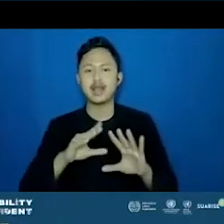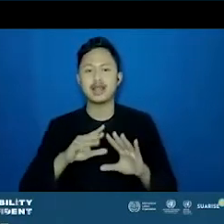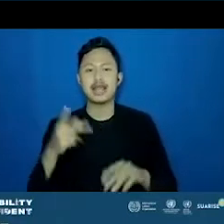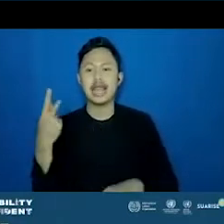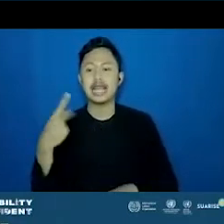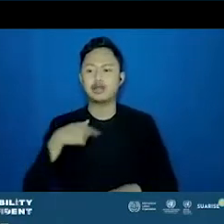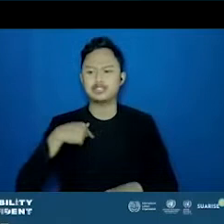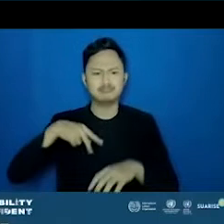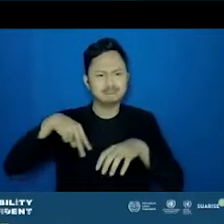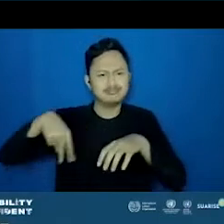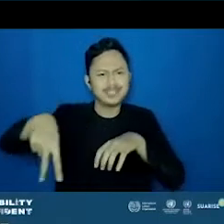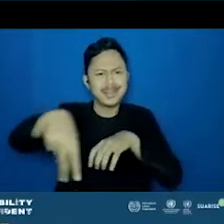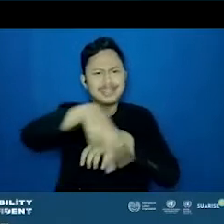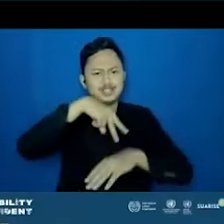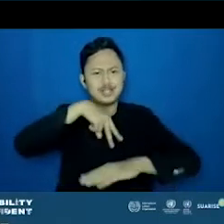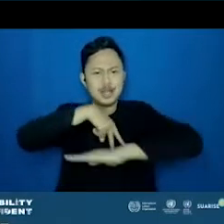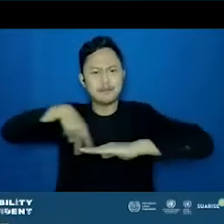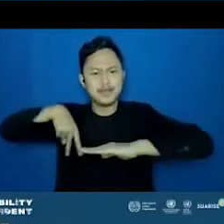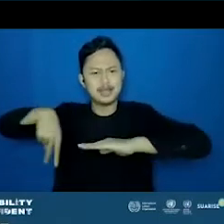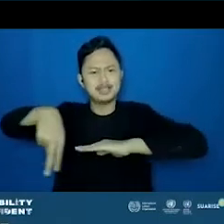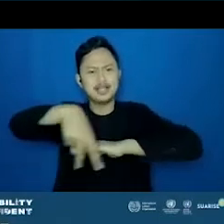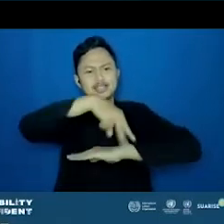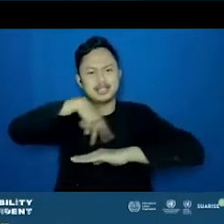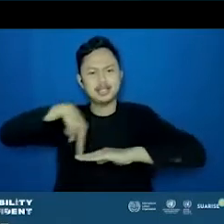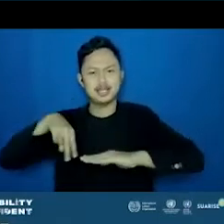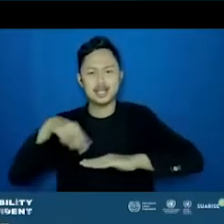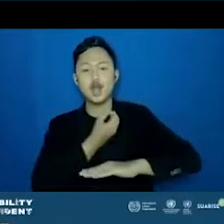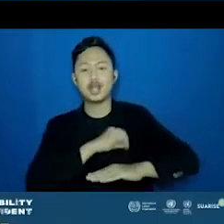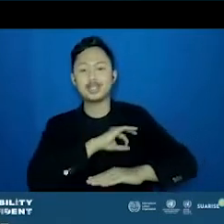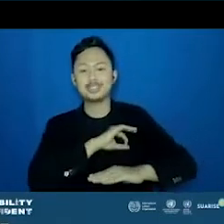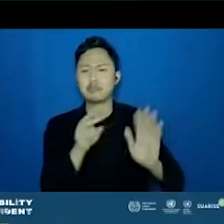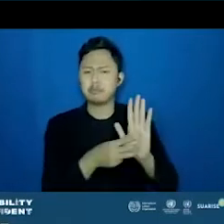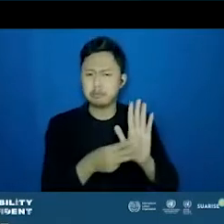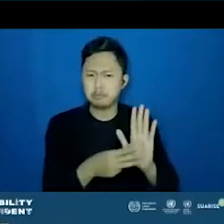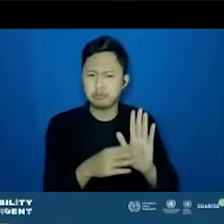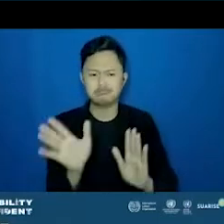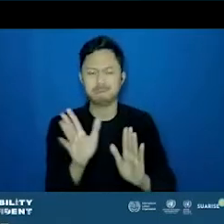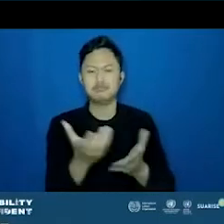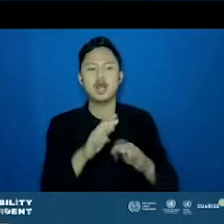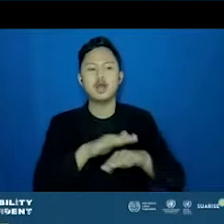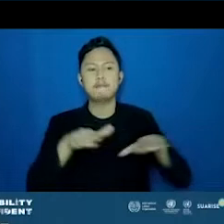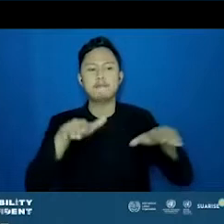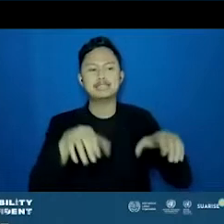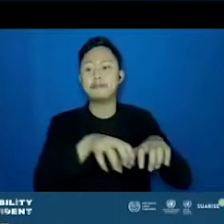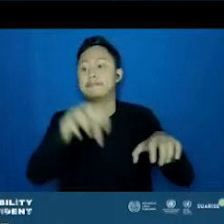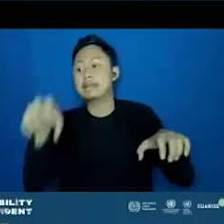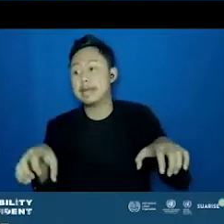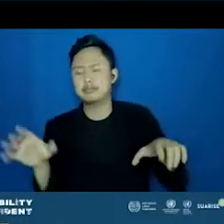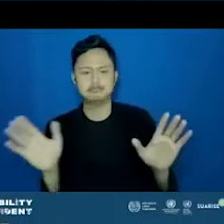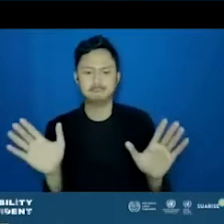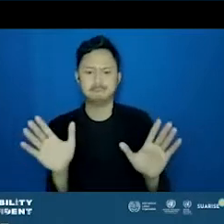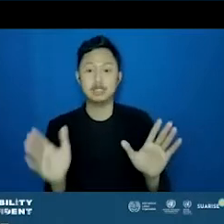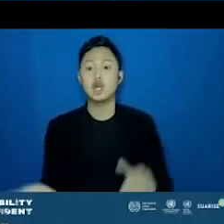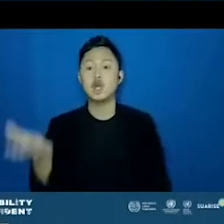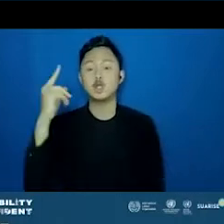berkeliling dari meja ke meja. Jadi, orientasinya jadinya sudah enggak masalah. Kemudian mau dipindahkan, dan sebagainya enggak masalah. Jadi, waktu di awal